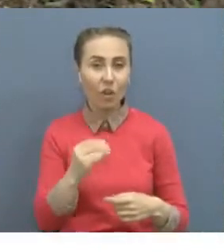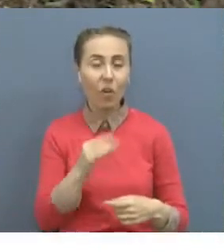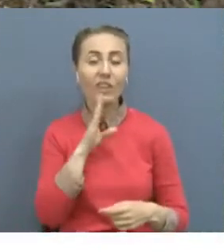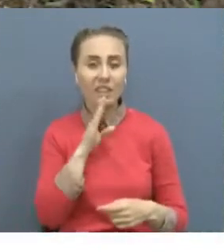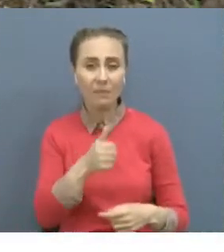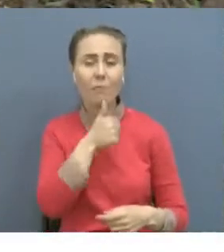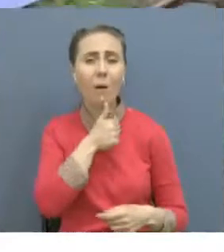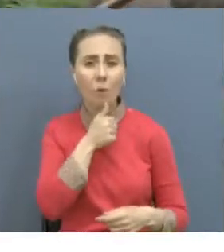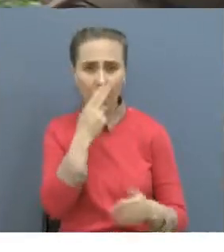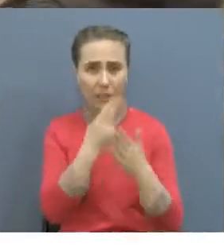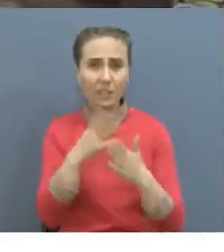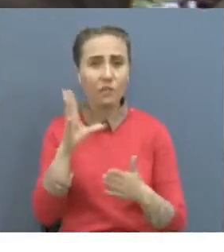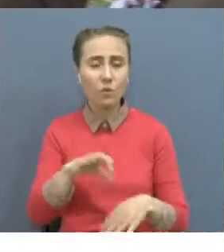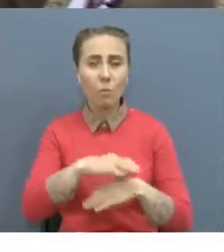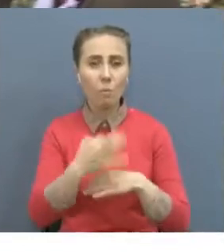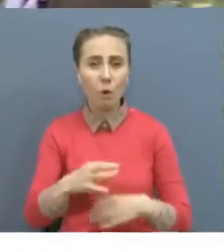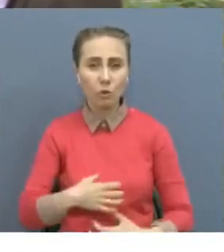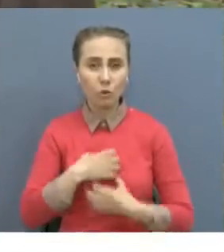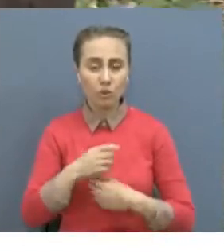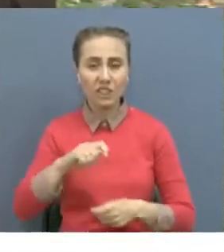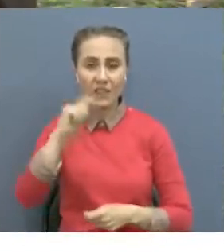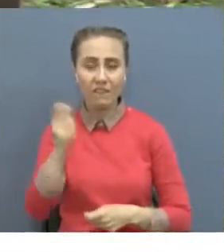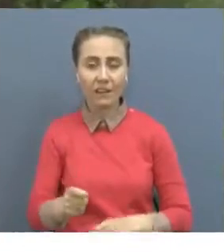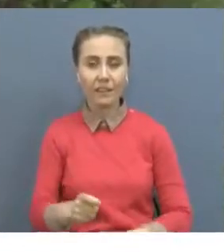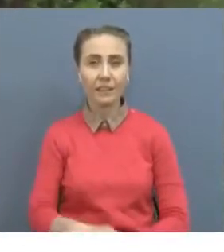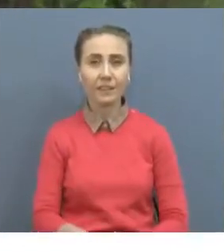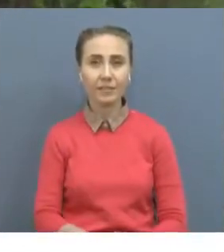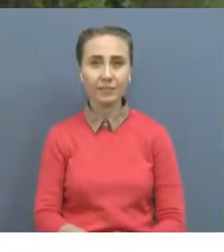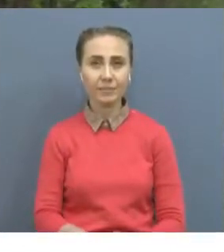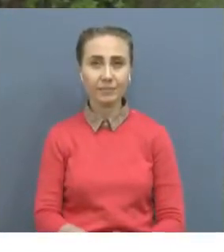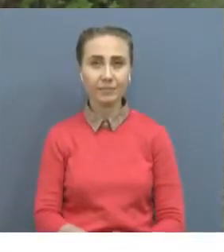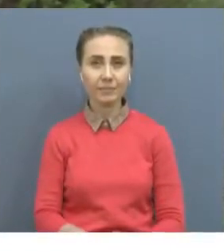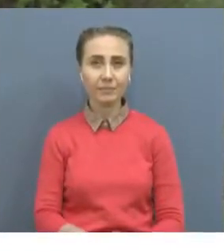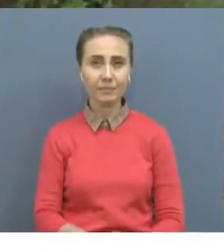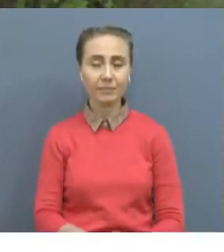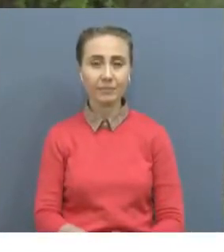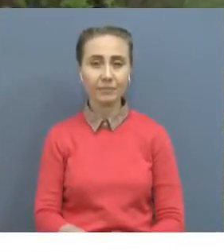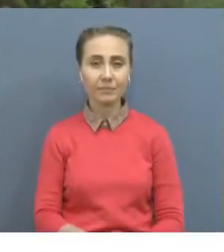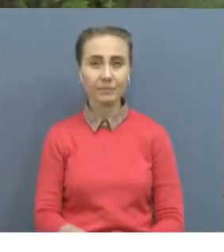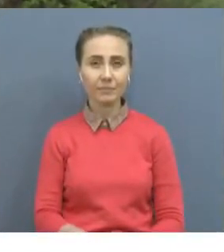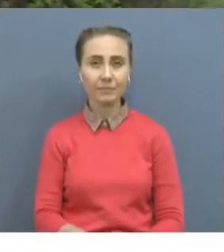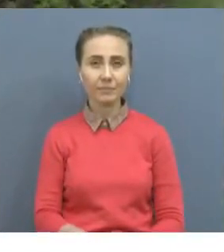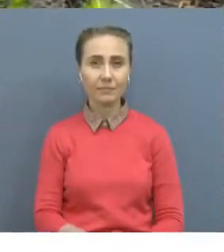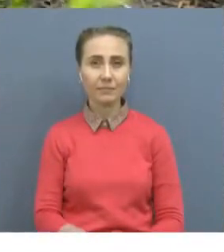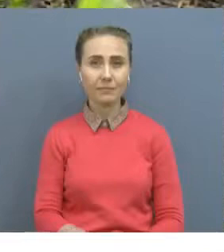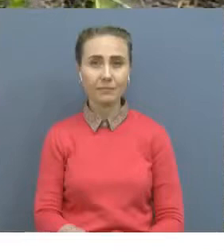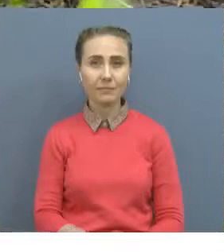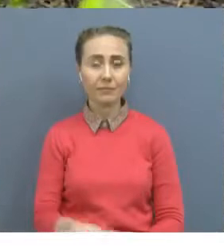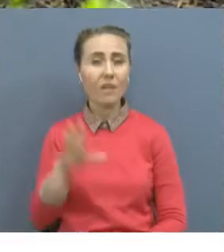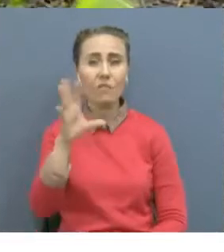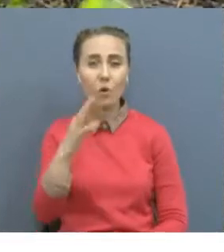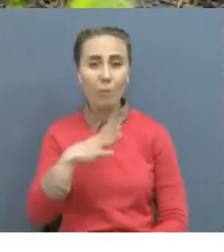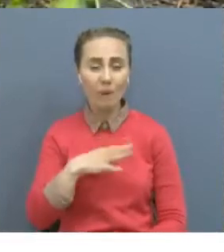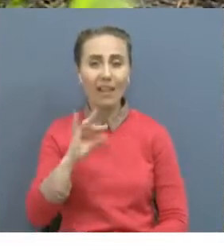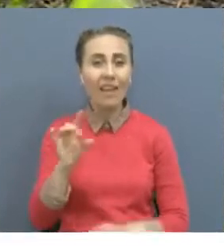барлы ұшыда партизанда шықты. Айталақ штурман, гвардия лейтенанты жерлесіміз Хиуаз Доспанова, радио бәлі анышы Нұрғанын